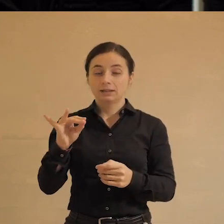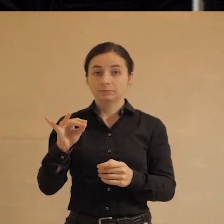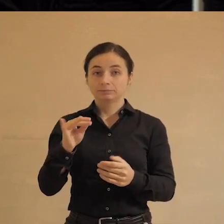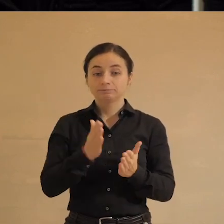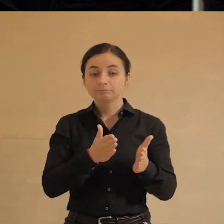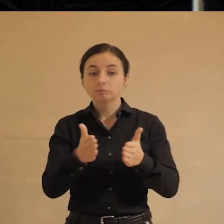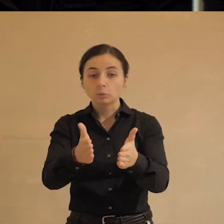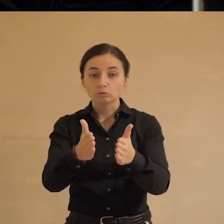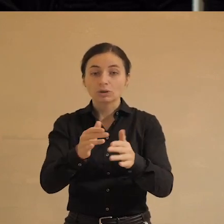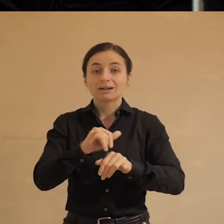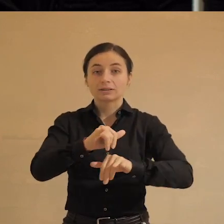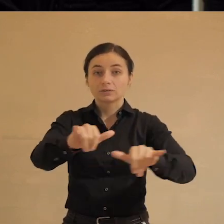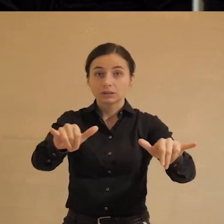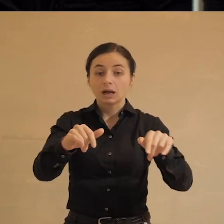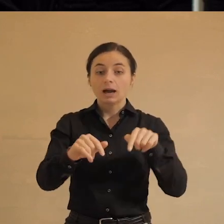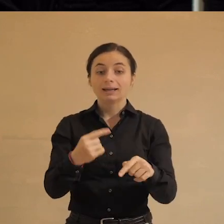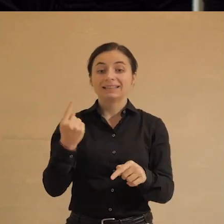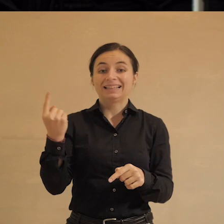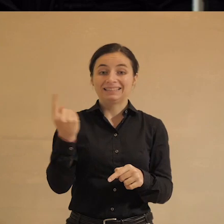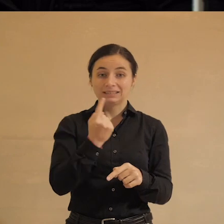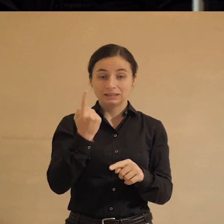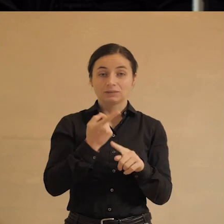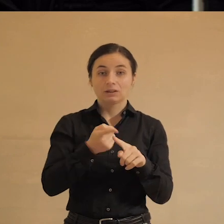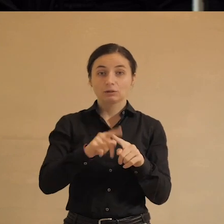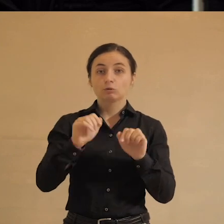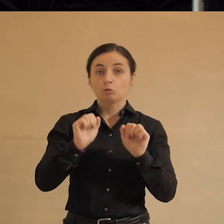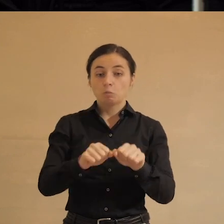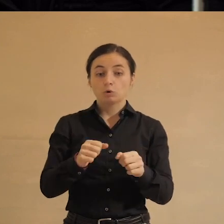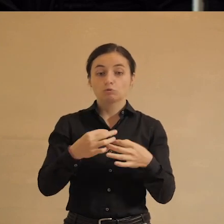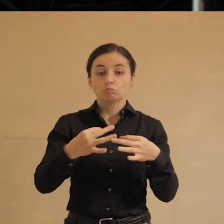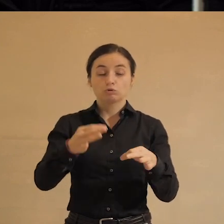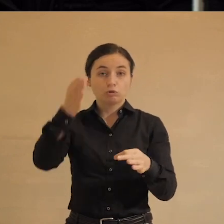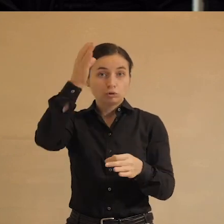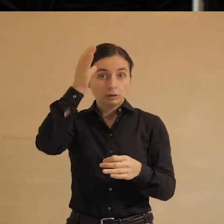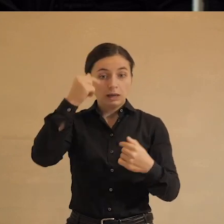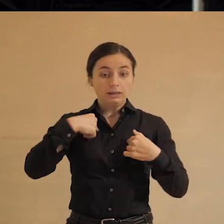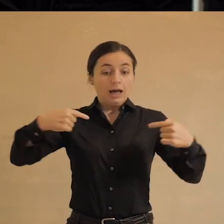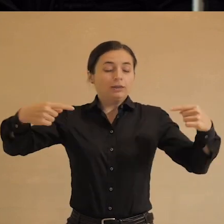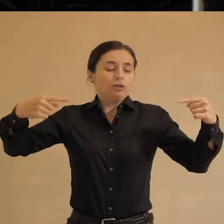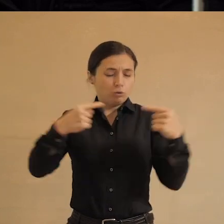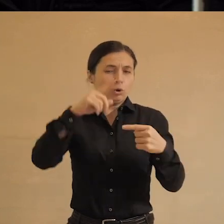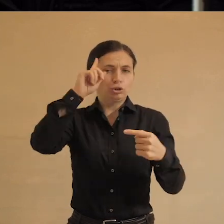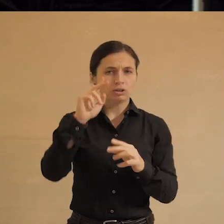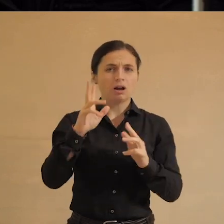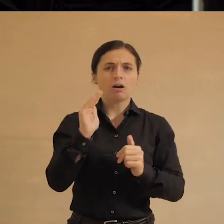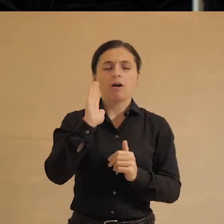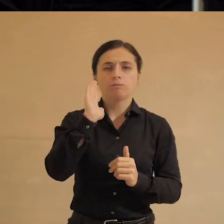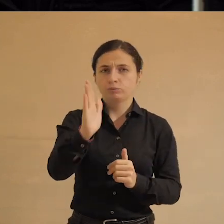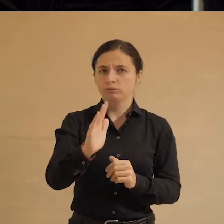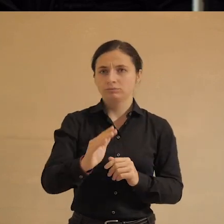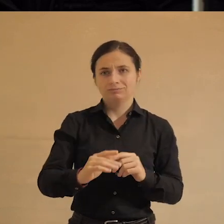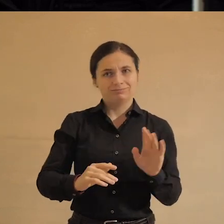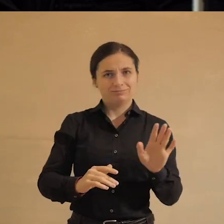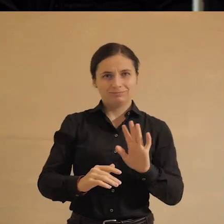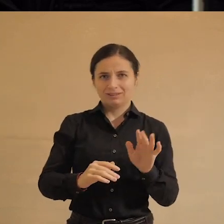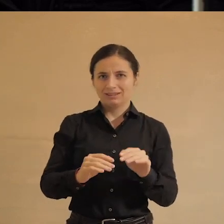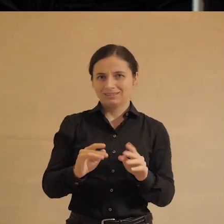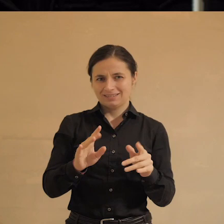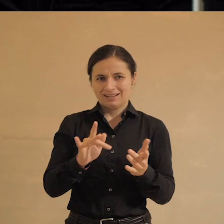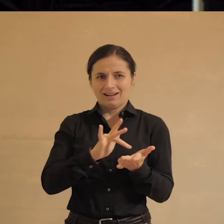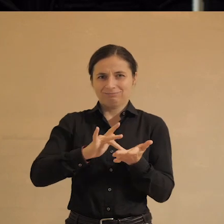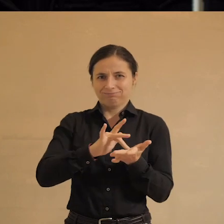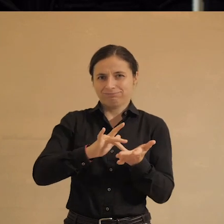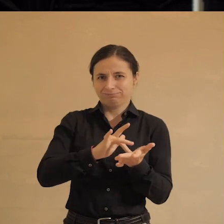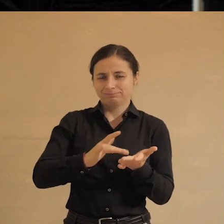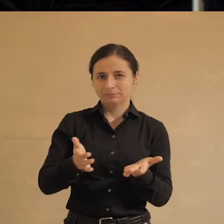добросовестный вид прогноза, который может позволить себе наука, потому что сказать «я точно знаю, так будет» — это всегда немножко шарлатанство.